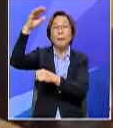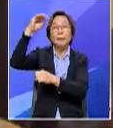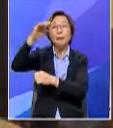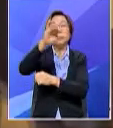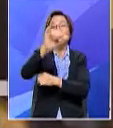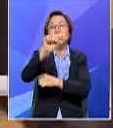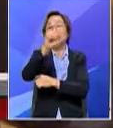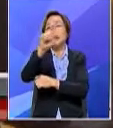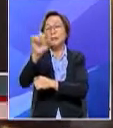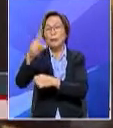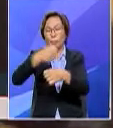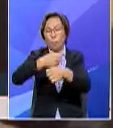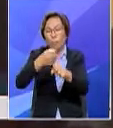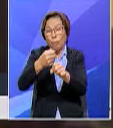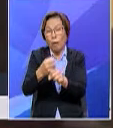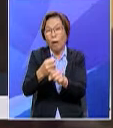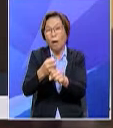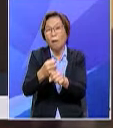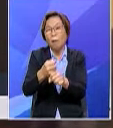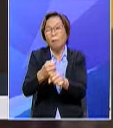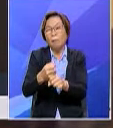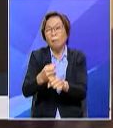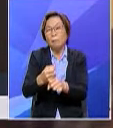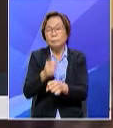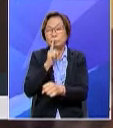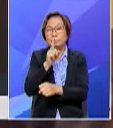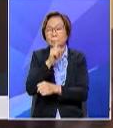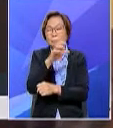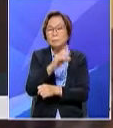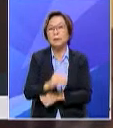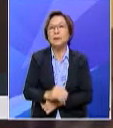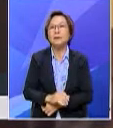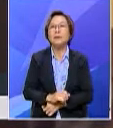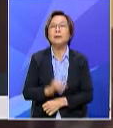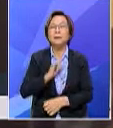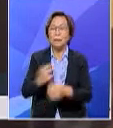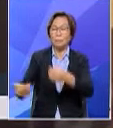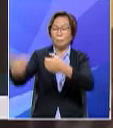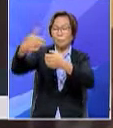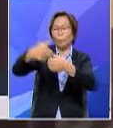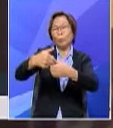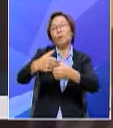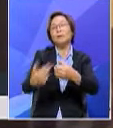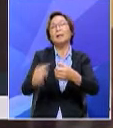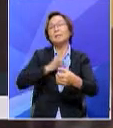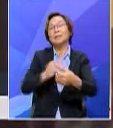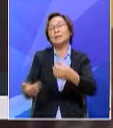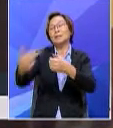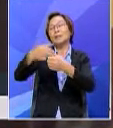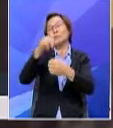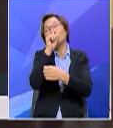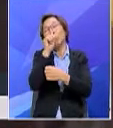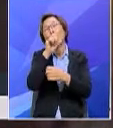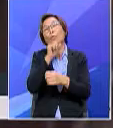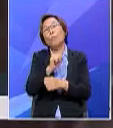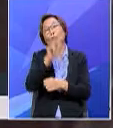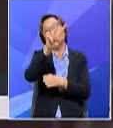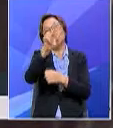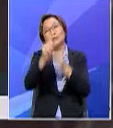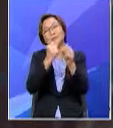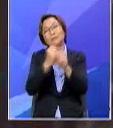daripada producer untuk laku-laku kami sebenarnya dan saya terlibat dalam industri seni pun dalam usia 21